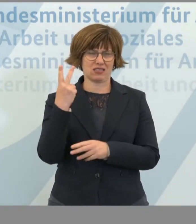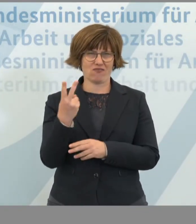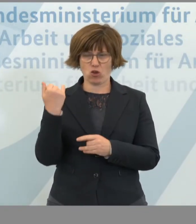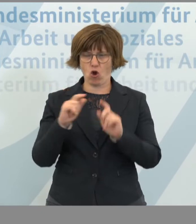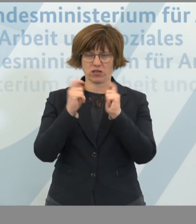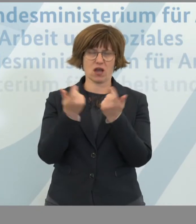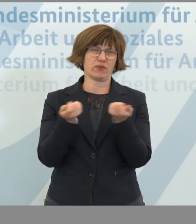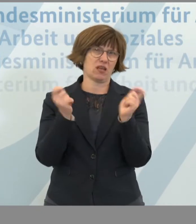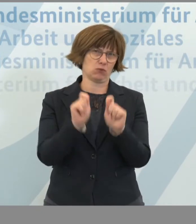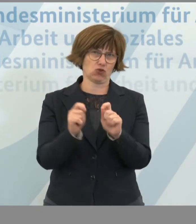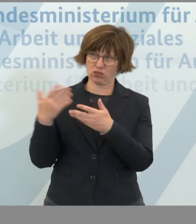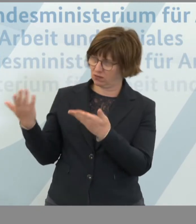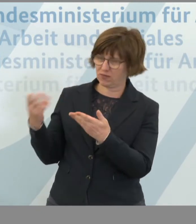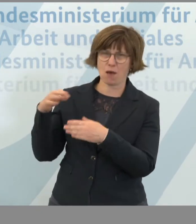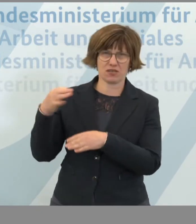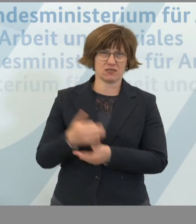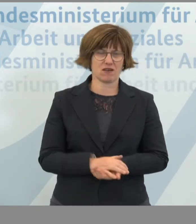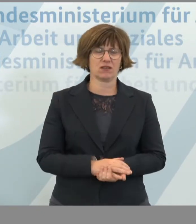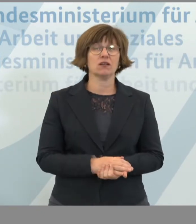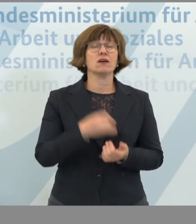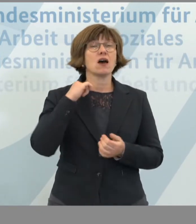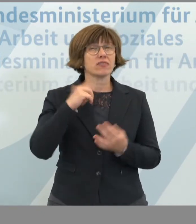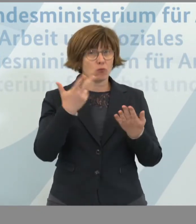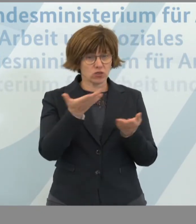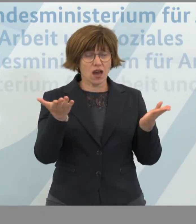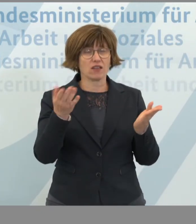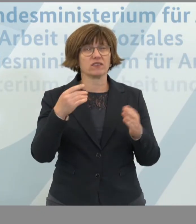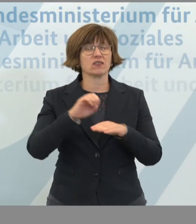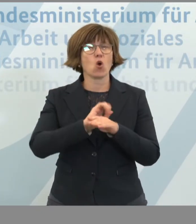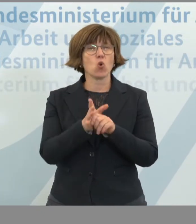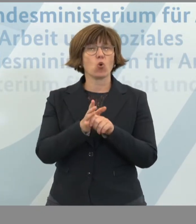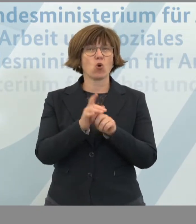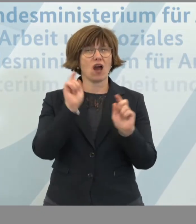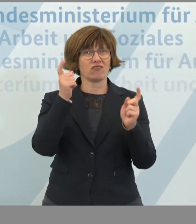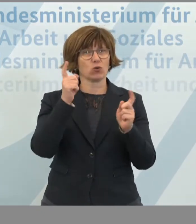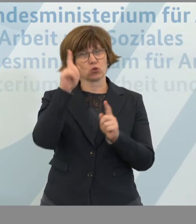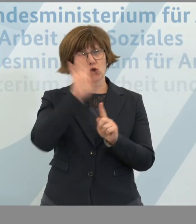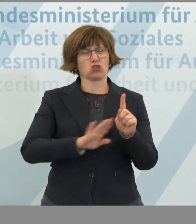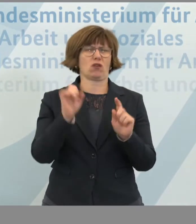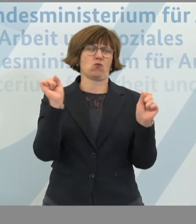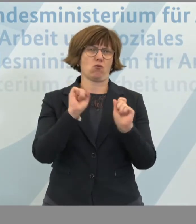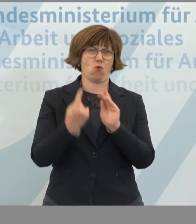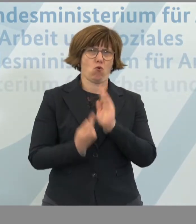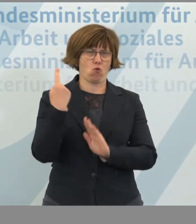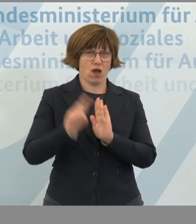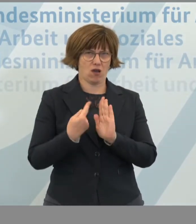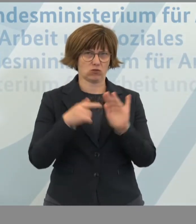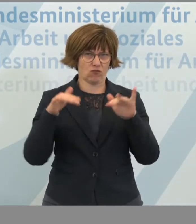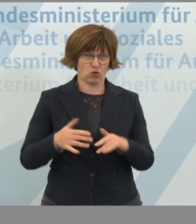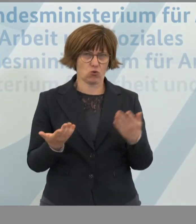beschlossen wurde. Herr Minister. Meine Damen und Herren, das Coronavirus stellt Deutschland vor riesige Herausforderungen.